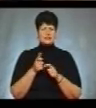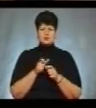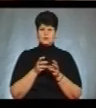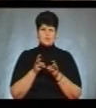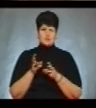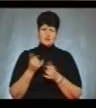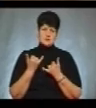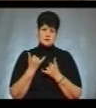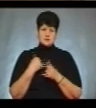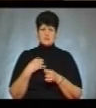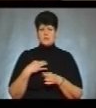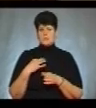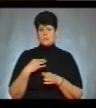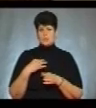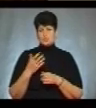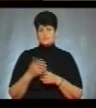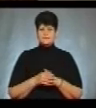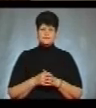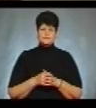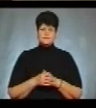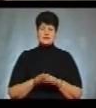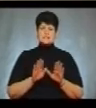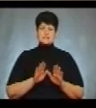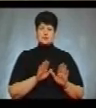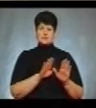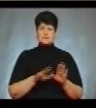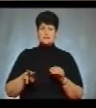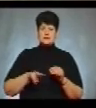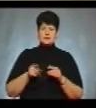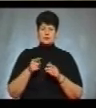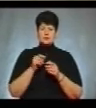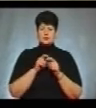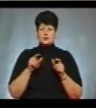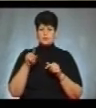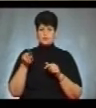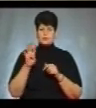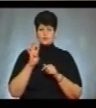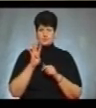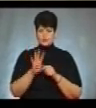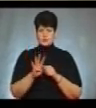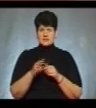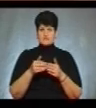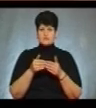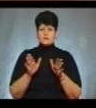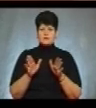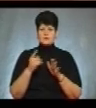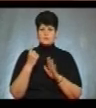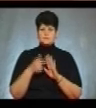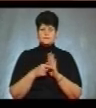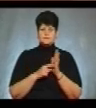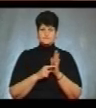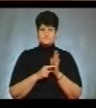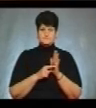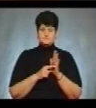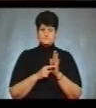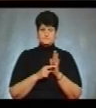А зараз мені байдуже». Заступник директора Тернопільської школи номер 4 Любов Ярмакова відчиняє одне з класних приміщень.